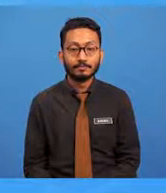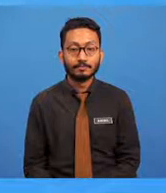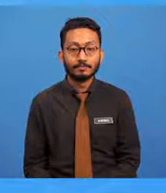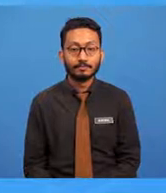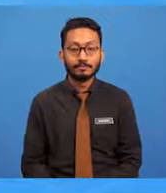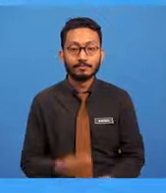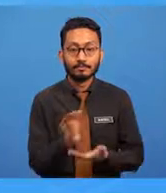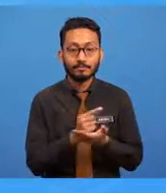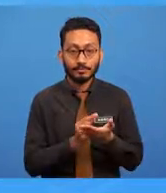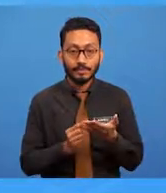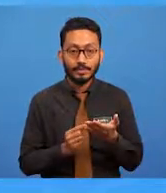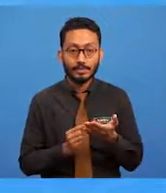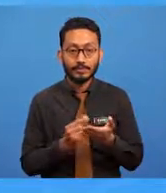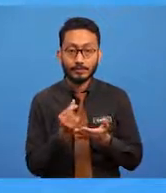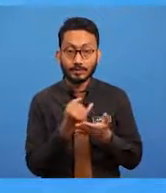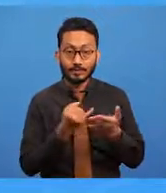ilustrasi-gracian.